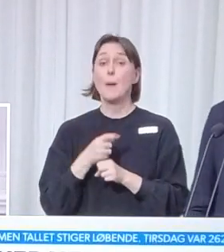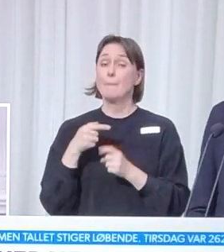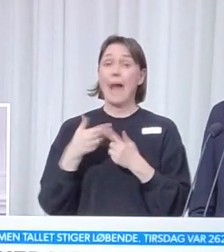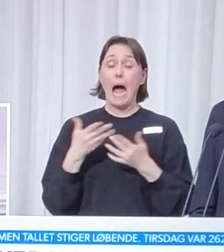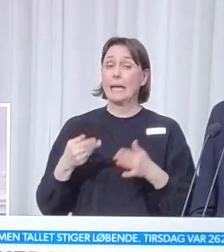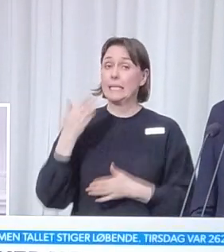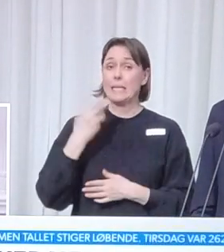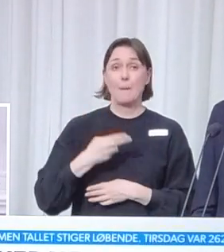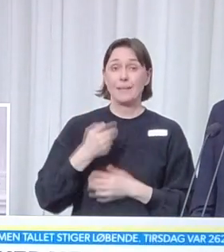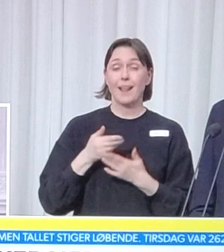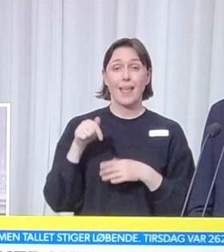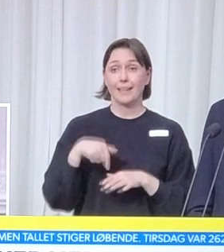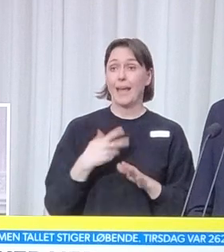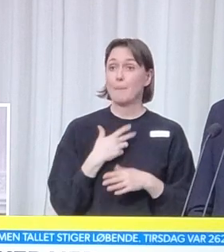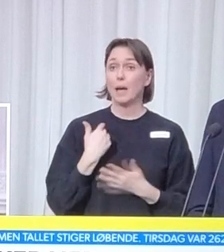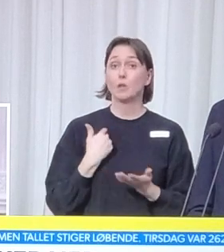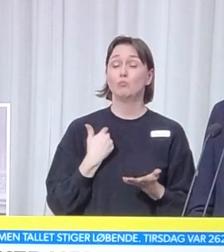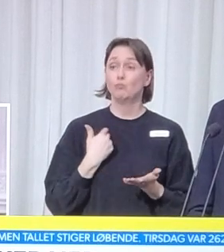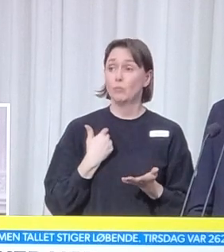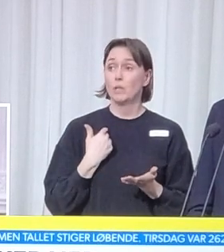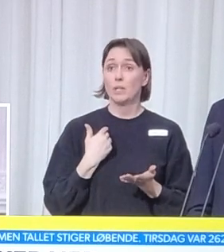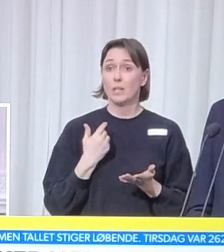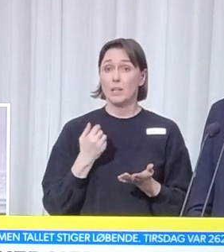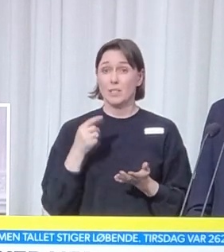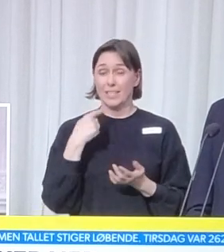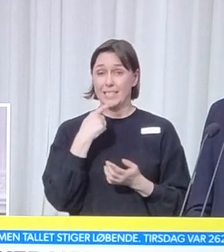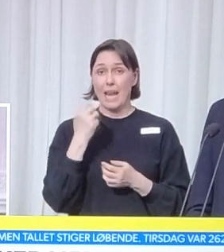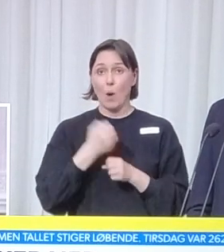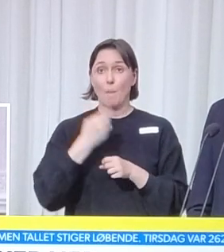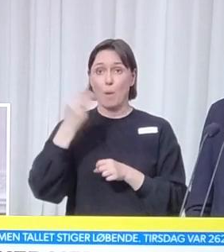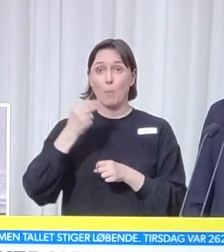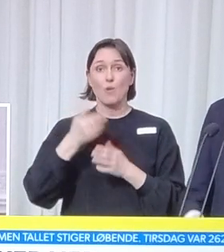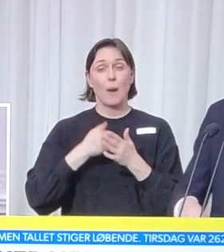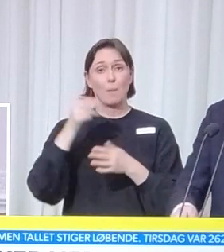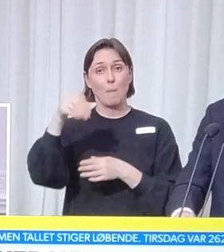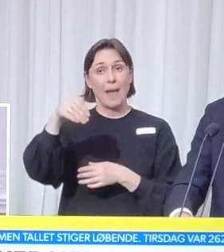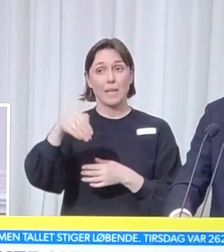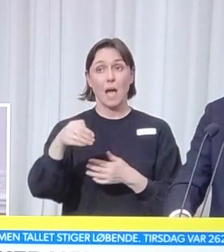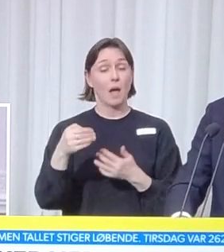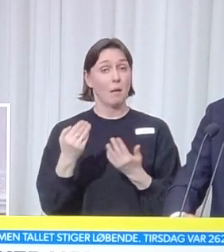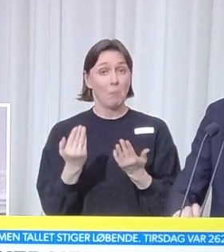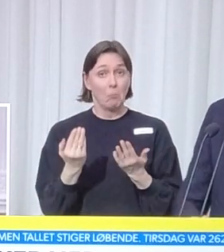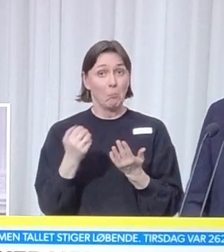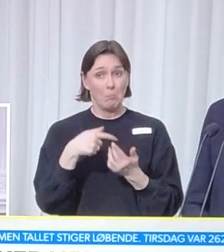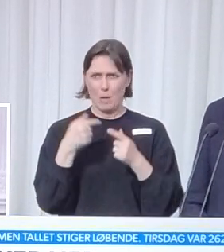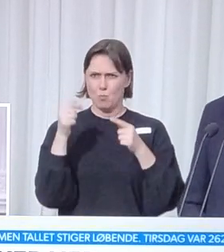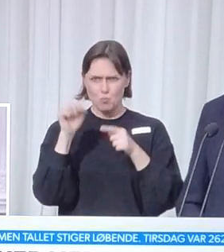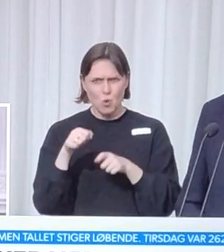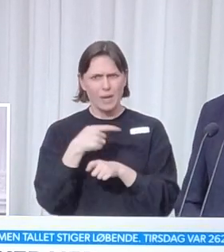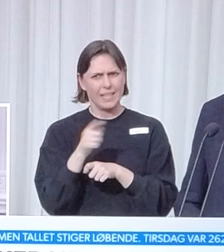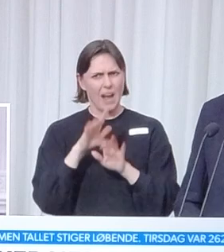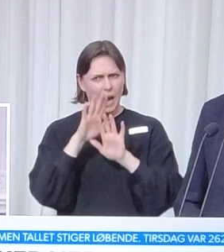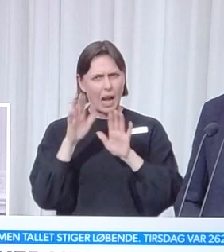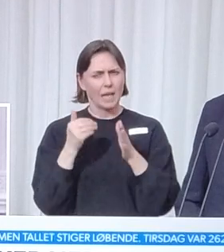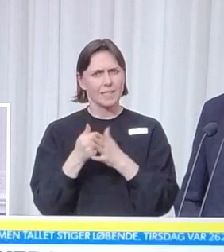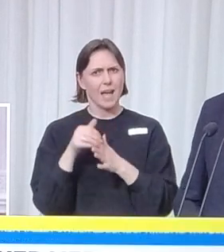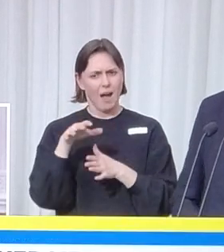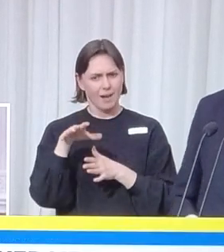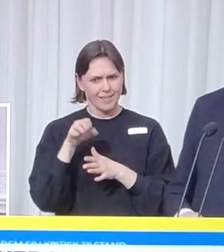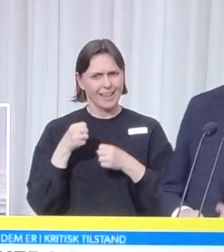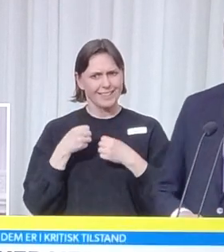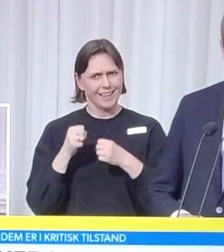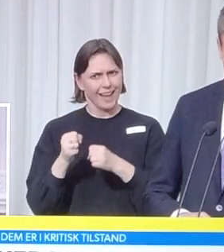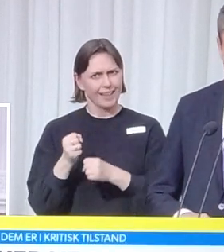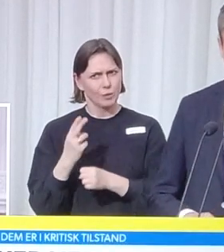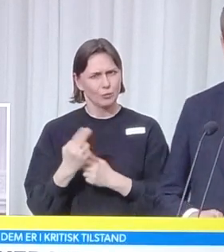vi derfor vil implementere fra på mandag bl.a. påbud. Altså, lidt på den samme måde, altså, burde I ikke være klar til at kunne tage de tiltag i